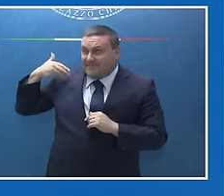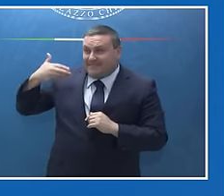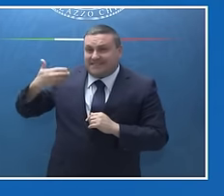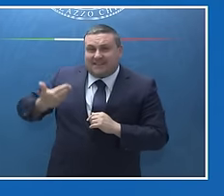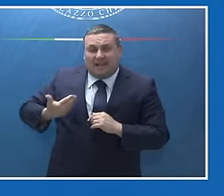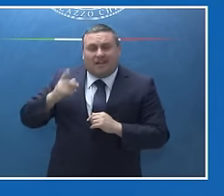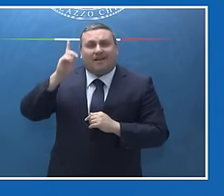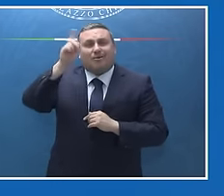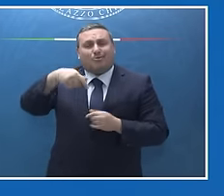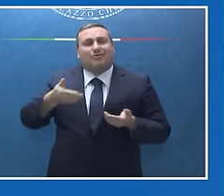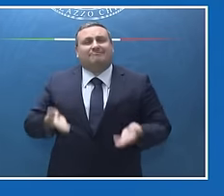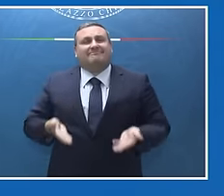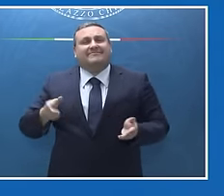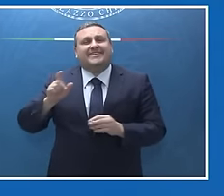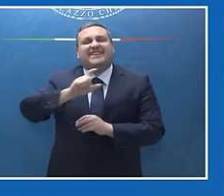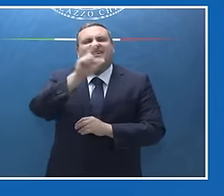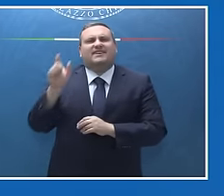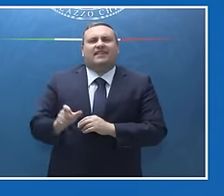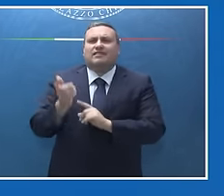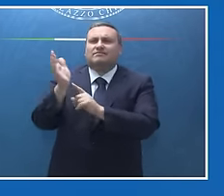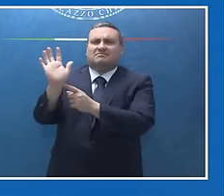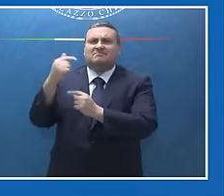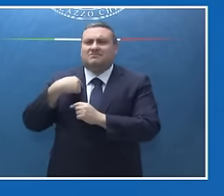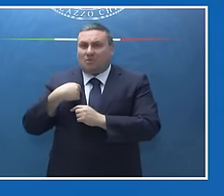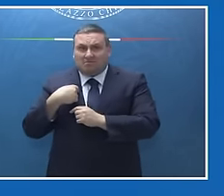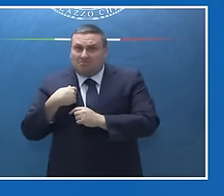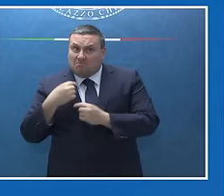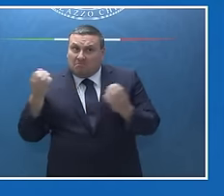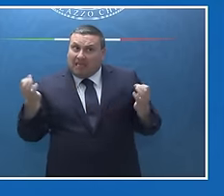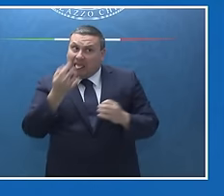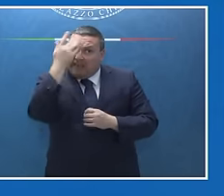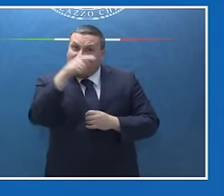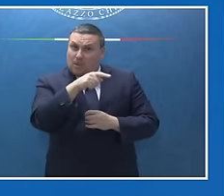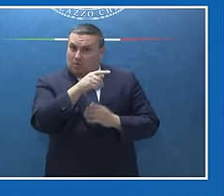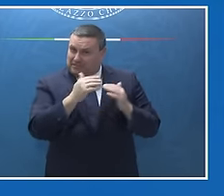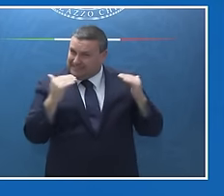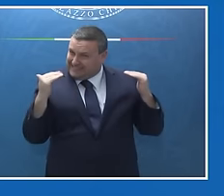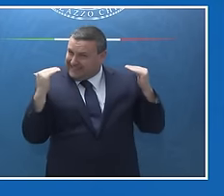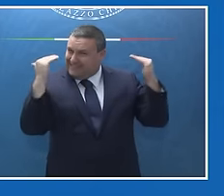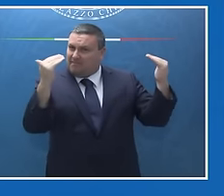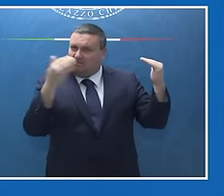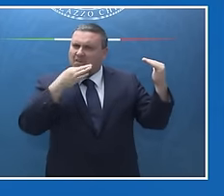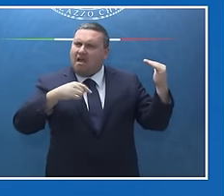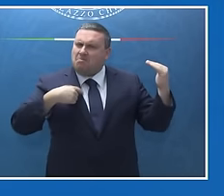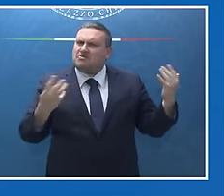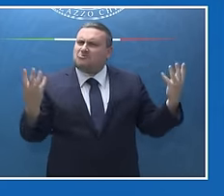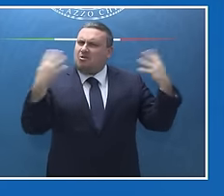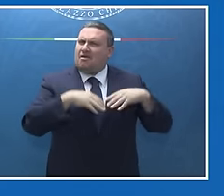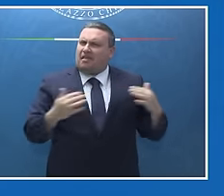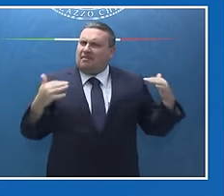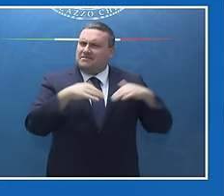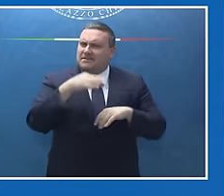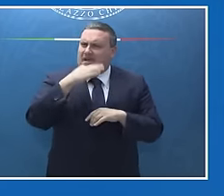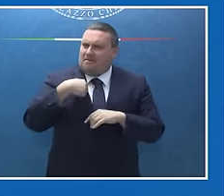sua capacità di essere all'altezza e di organizzare eventi di questa straordinaria rilevanza. Deve essere motivo d